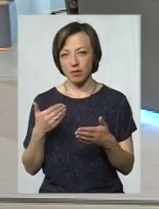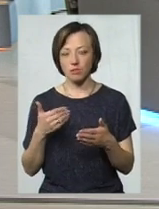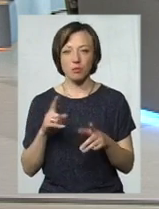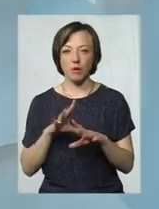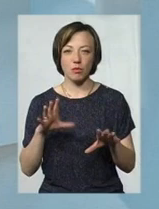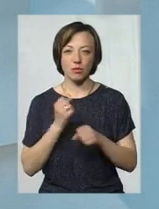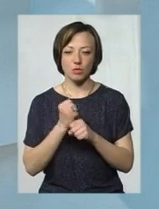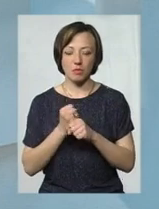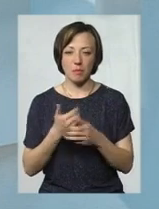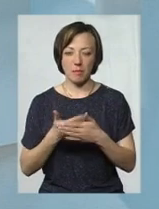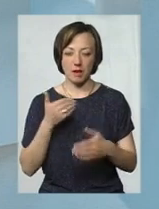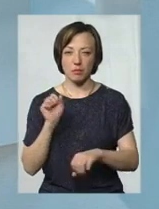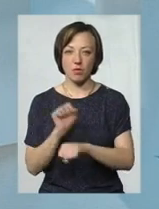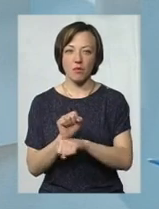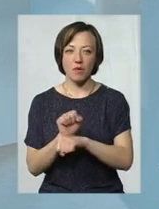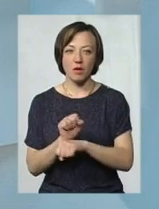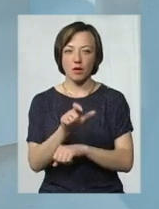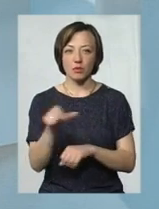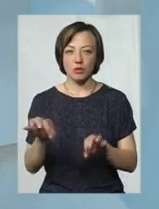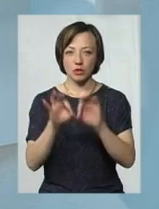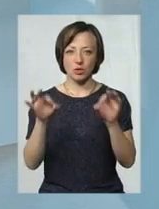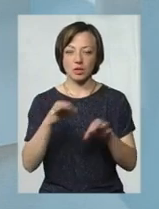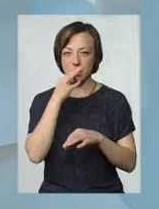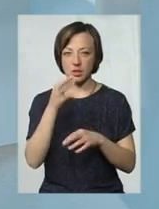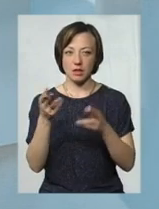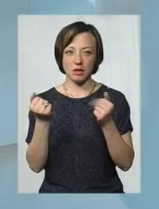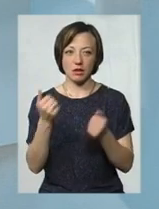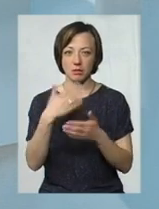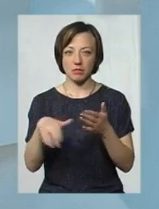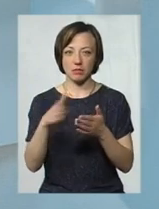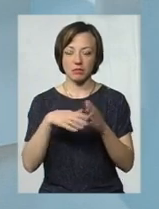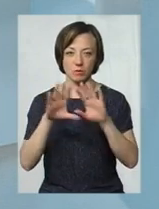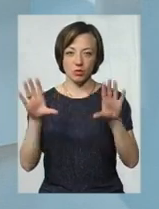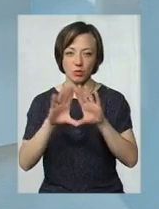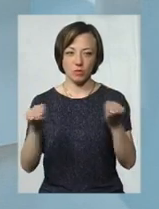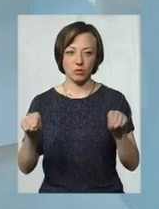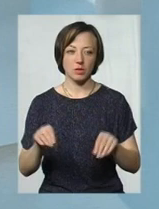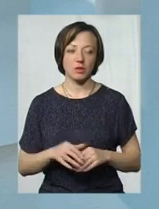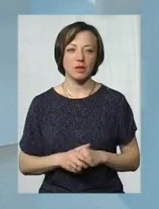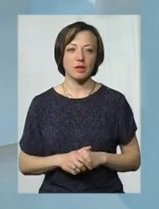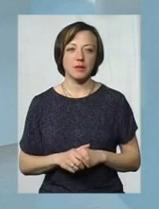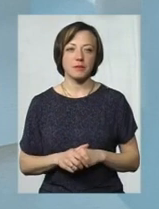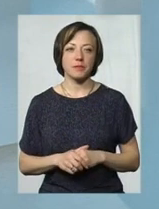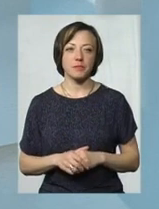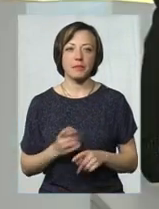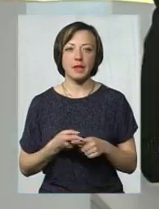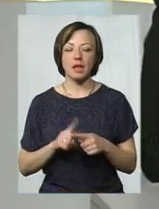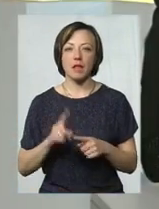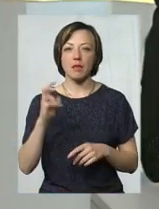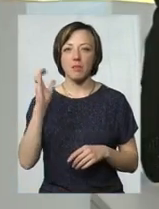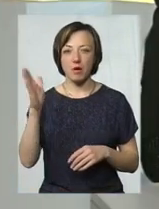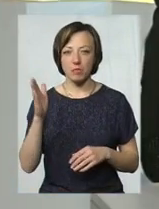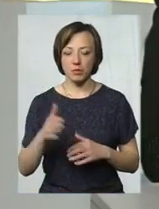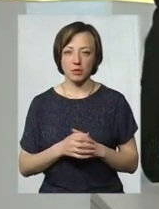зроблено перед блокуванням. Людям нічого не сказали. Так от, до побачення. Це на майбутнє.